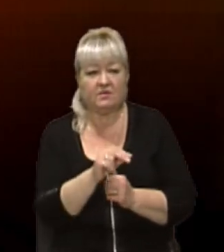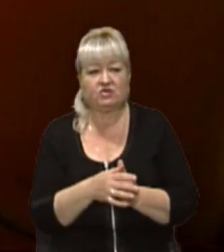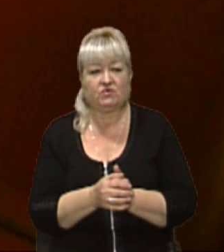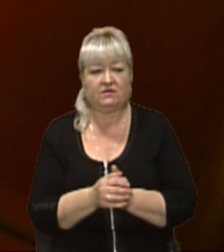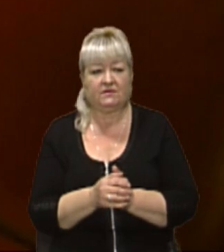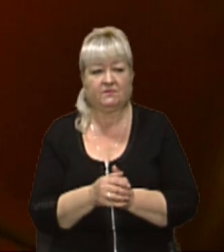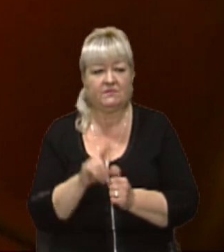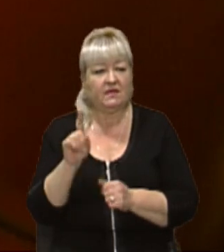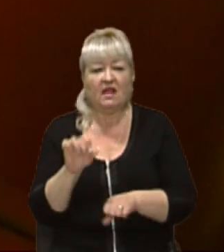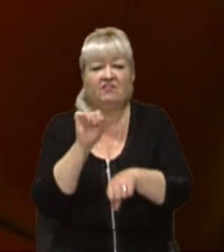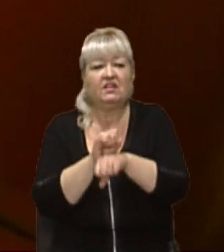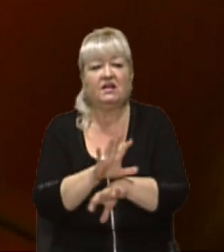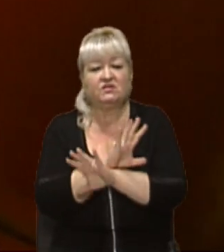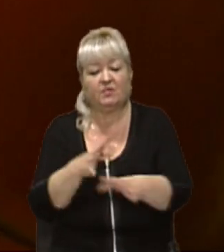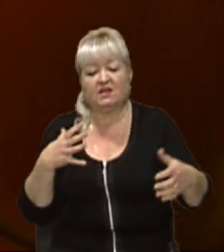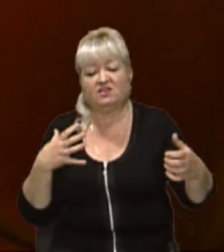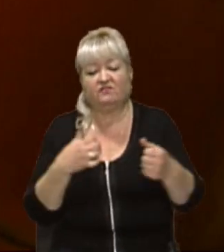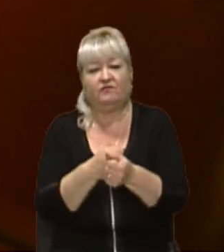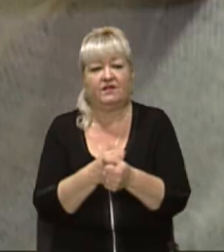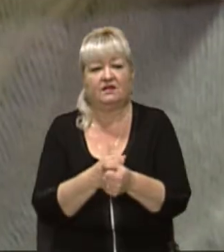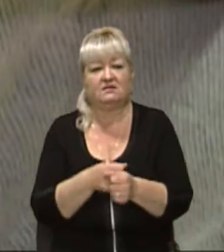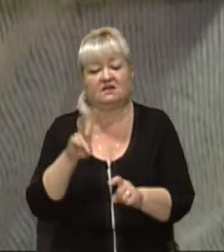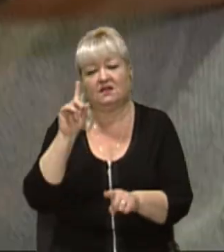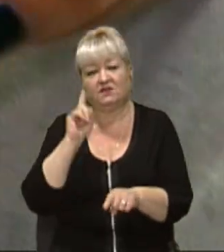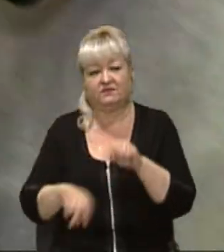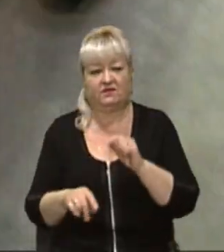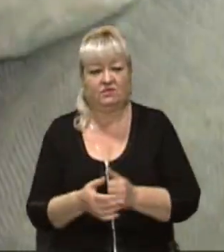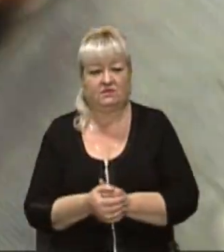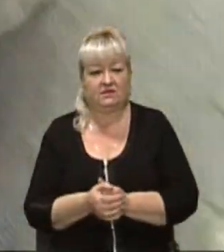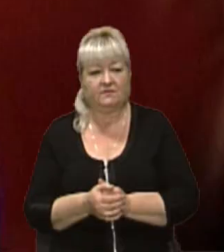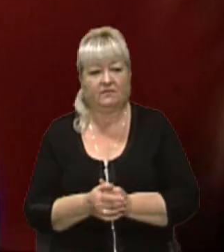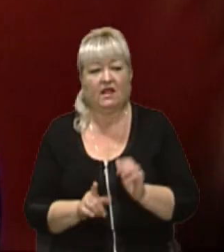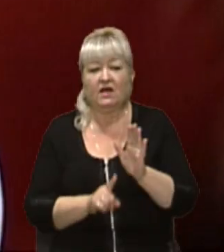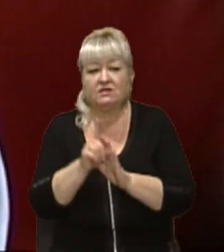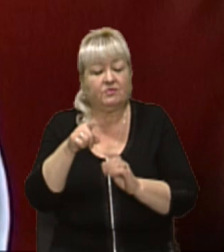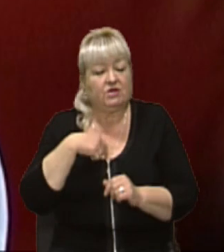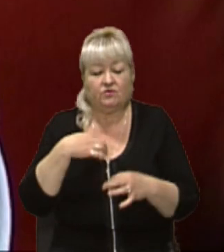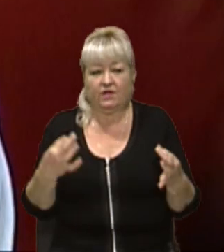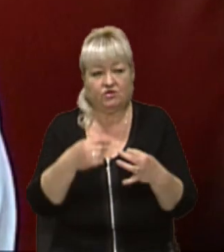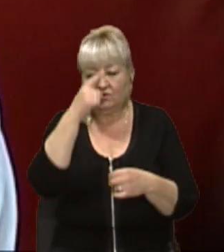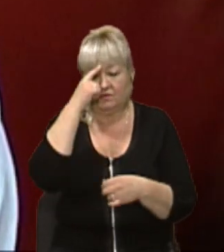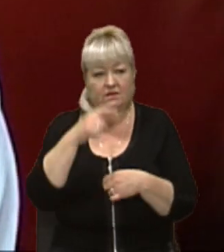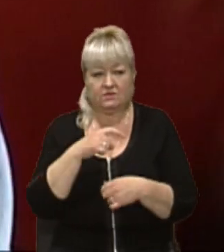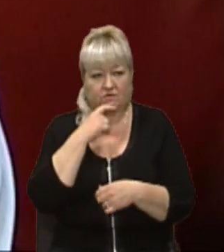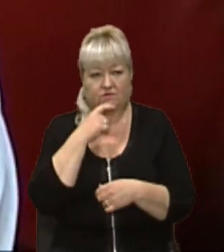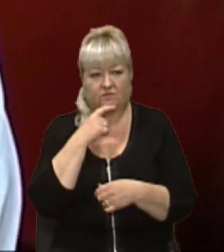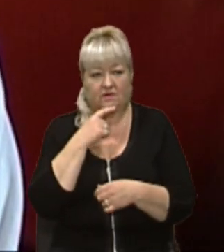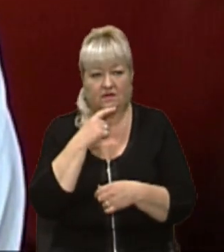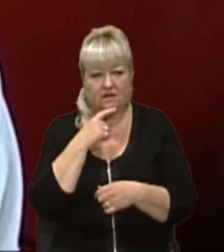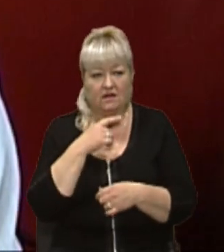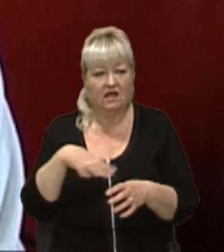не зупиняючись, врізався в неї на повній швидкості. Спочатку нічого не зрозуміла, просто дуже